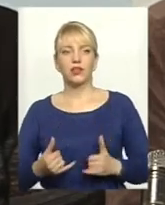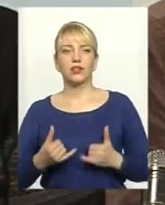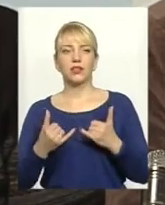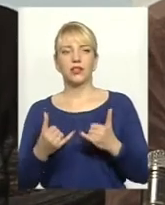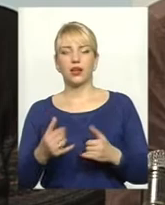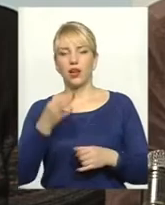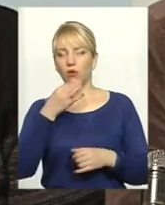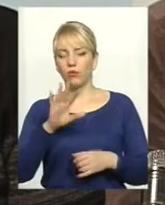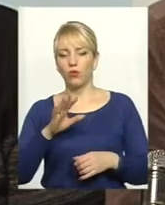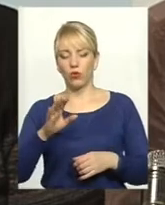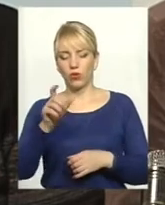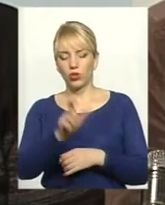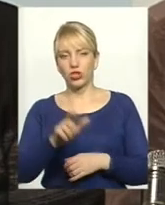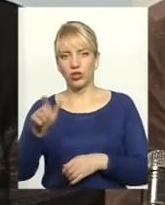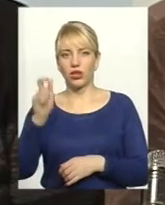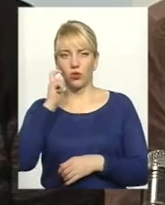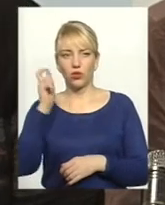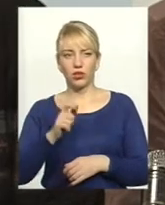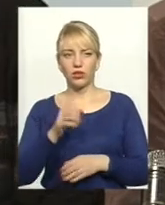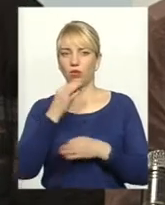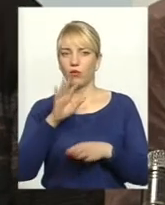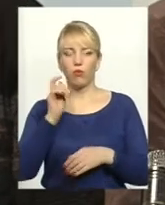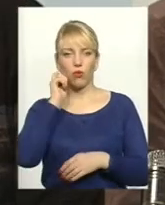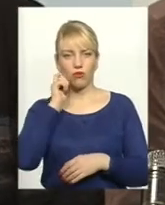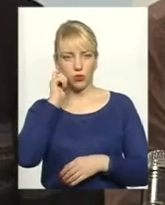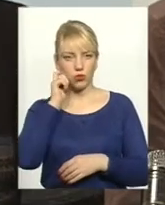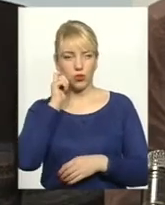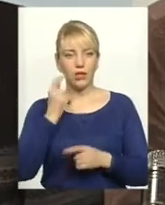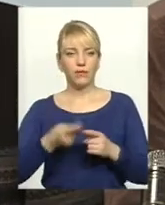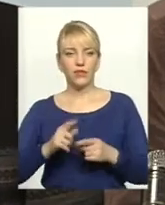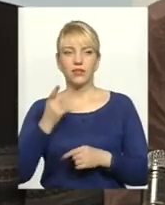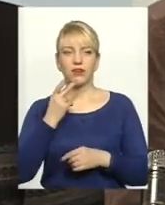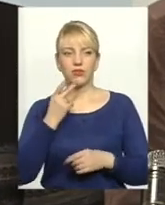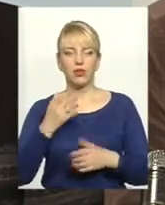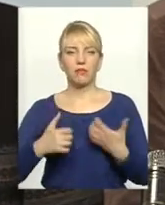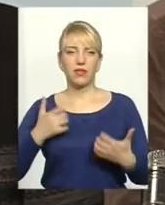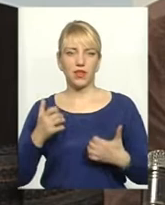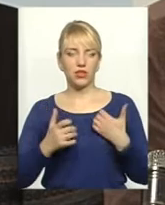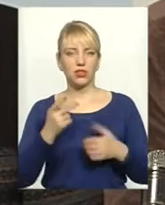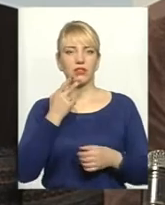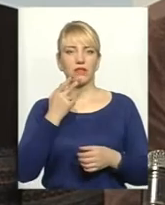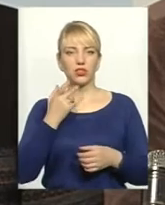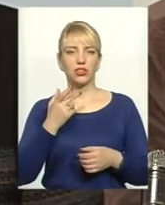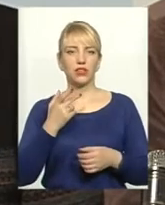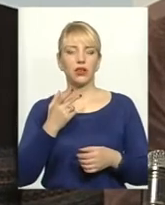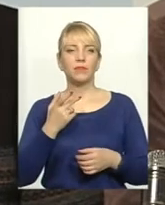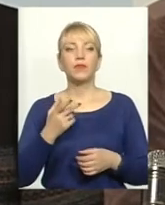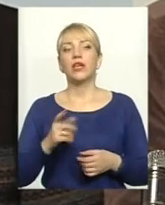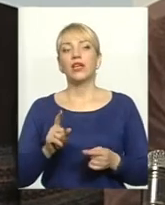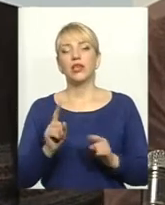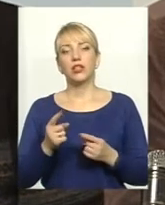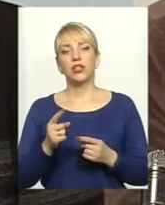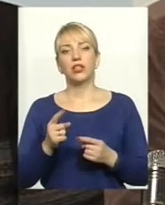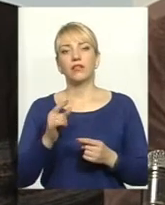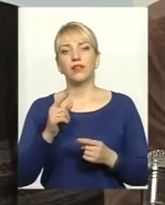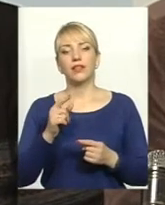жителя України, любого віку, вони завжди бентежать, вони завжди хвилюють. І те, що